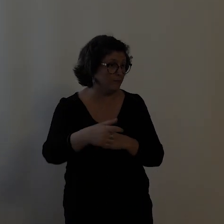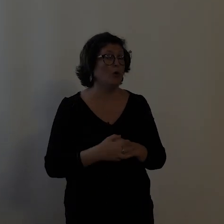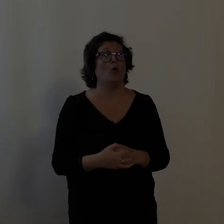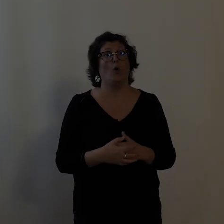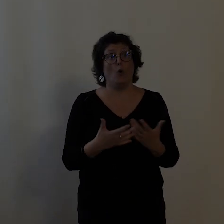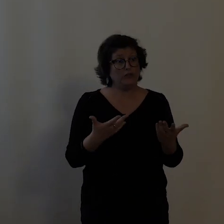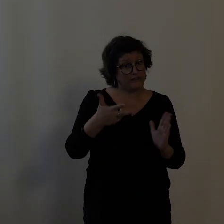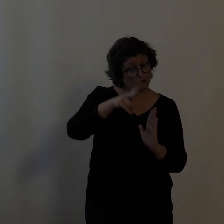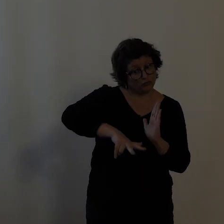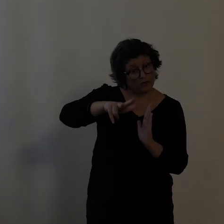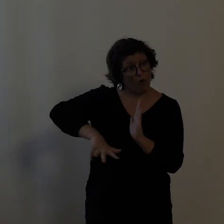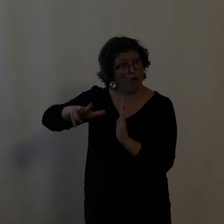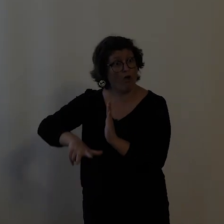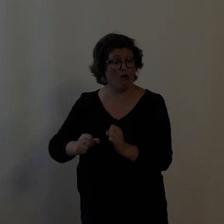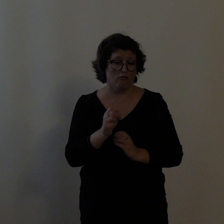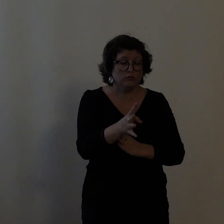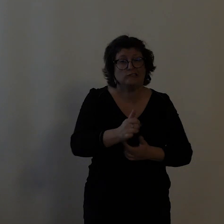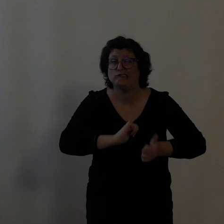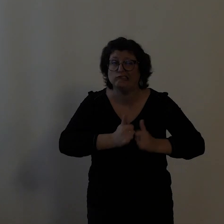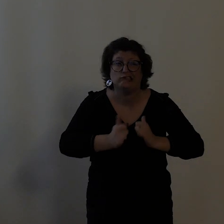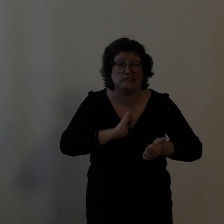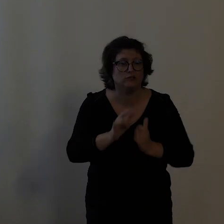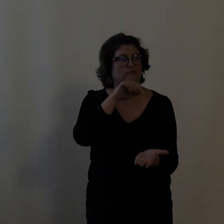trimestrielles qui se déroulent sur les boulevards.